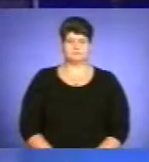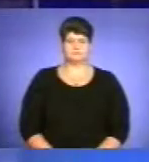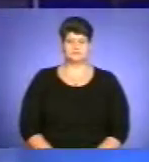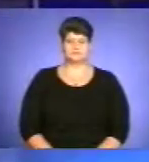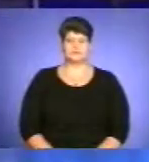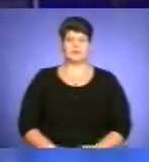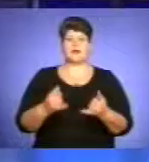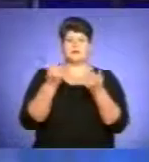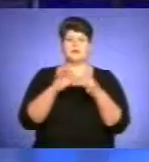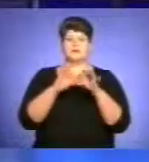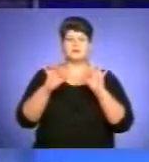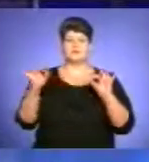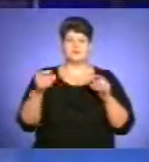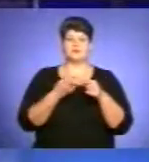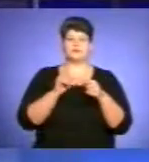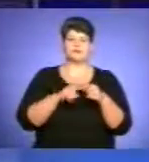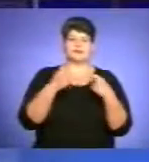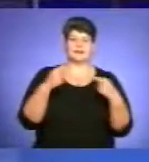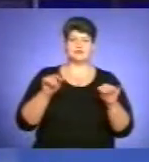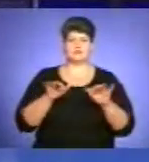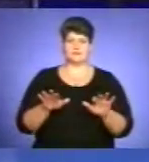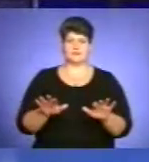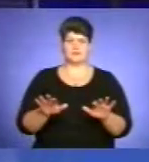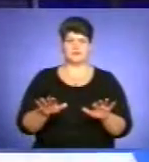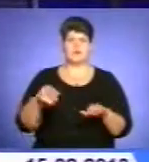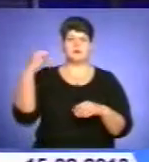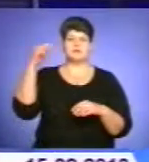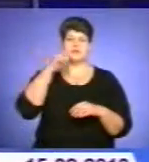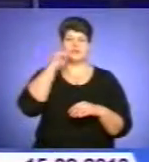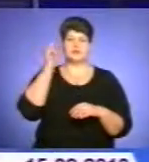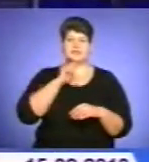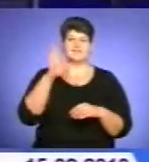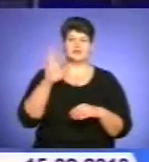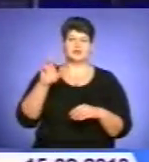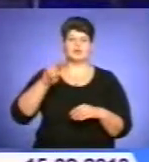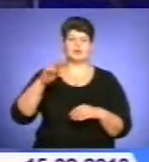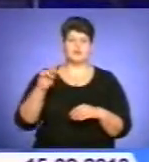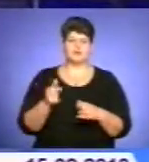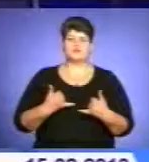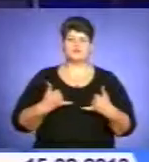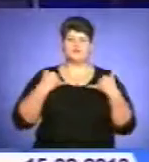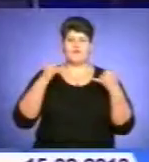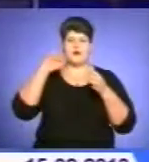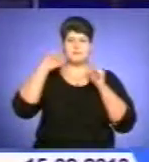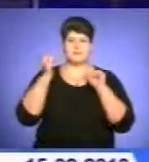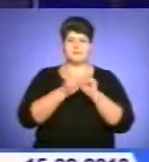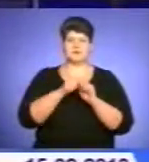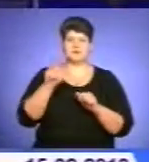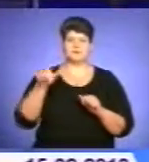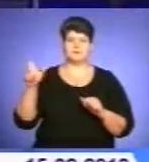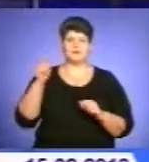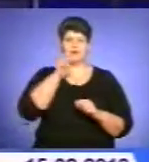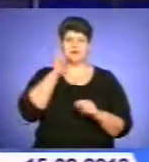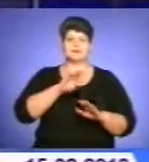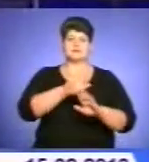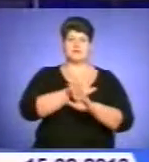А тепер докладніше про ці та інші події. Президент України Віктор Янукович вшанував пам'ять громадян України, загиблих